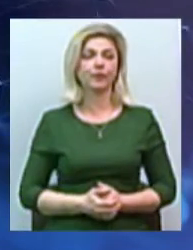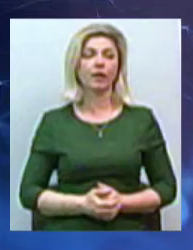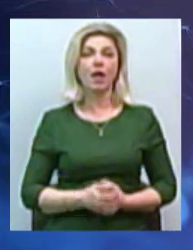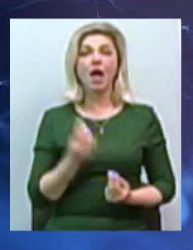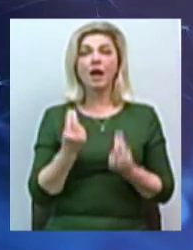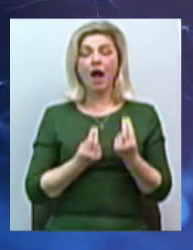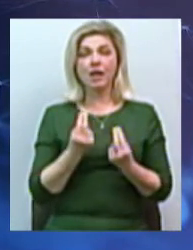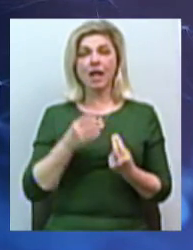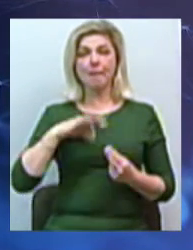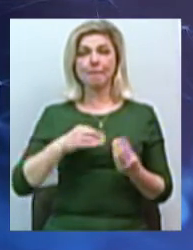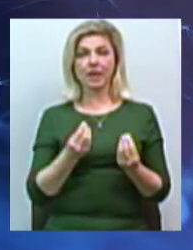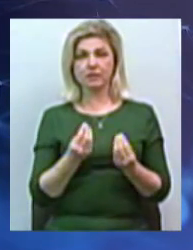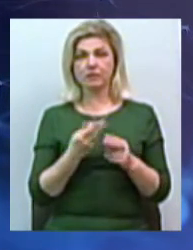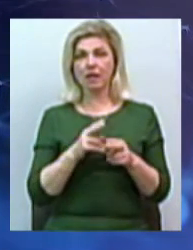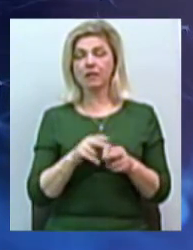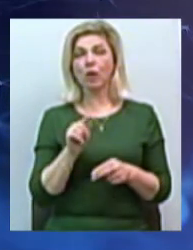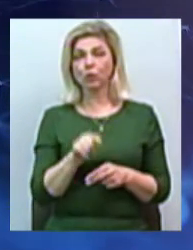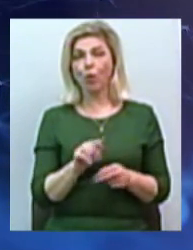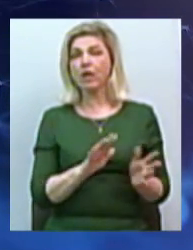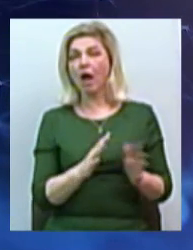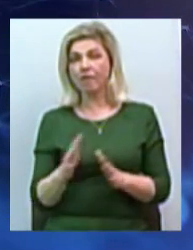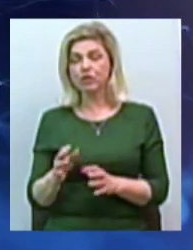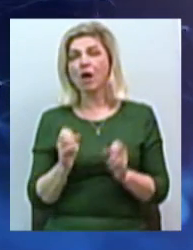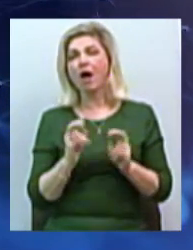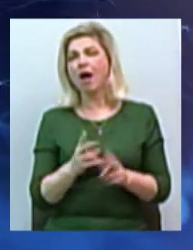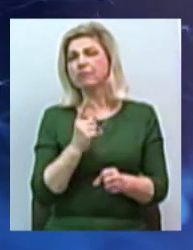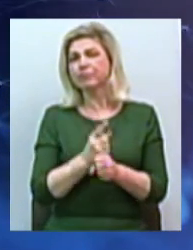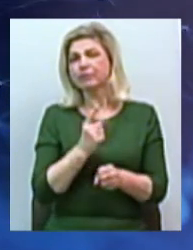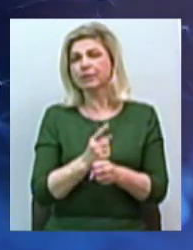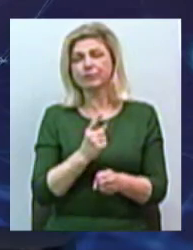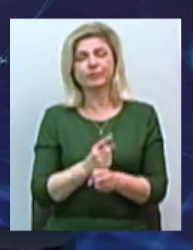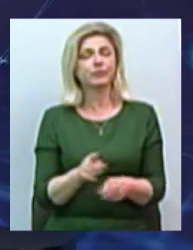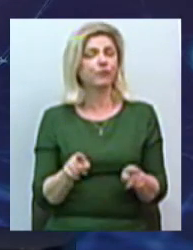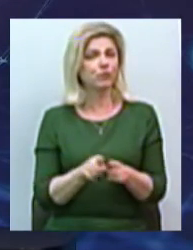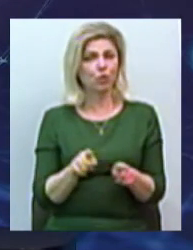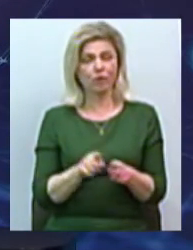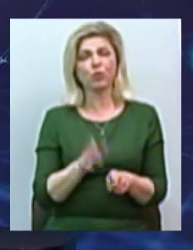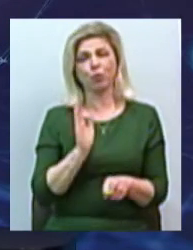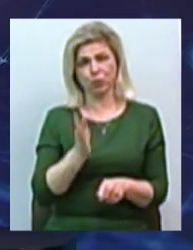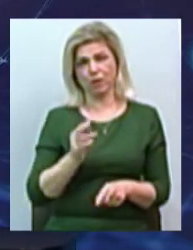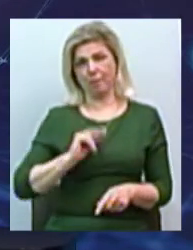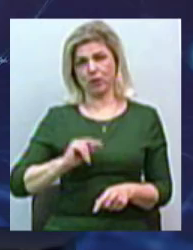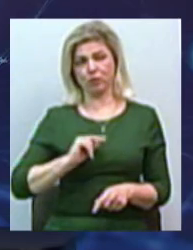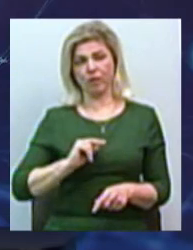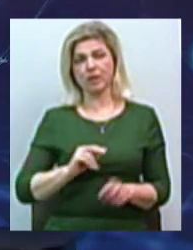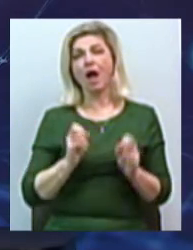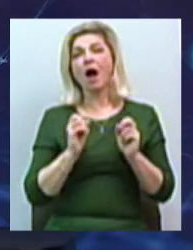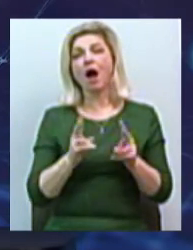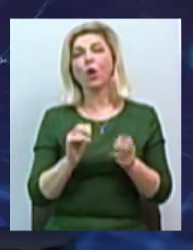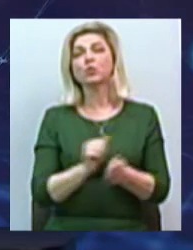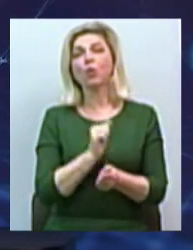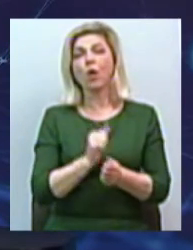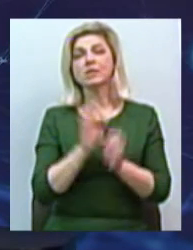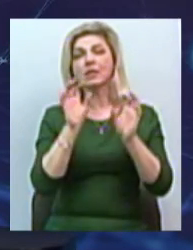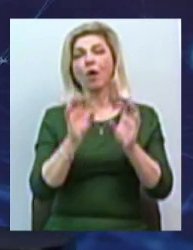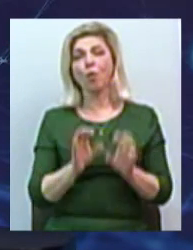бізнес – це одне з тих явищ, які, як його не забороняють, в тіні, це однову буде працювати. Це як сухий закон в своє часі в